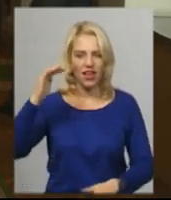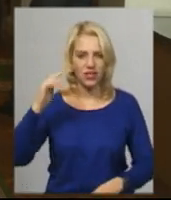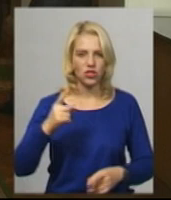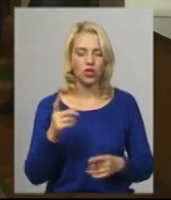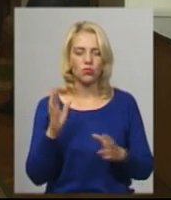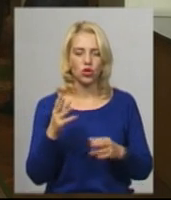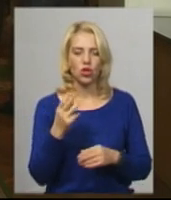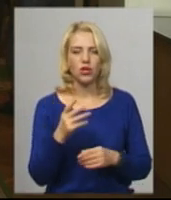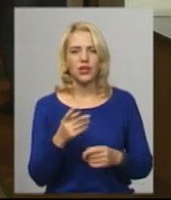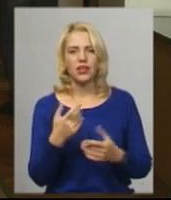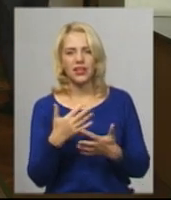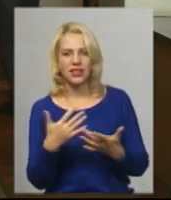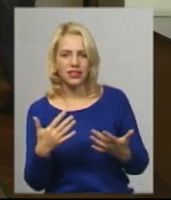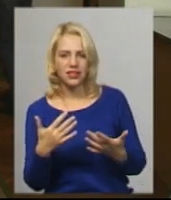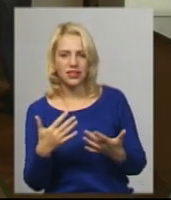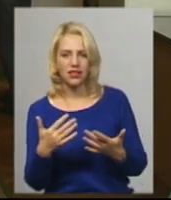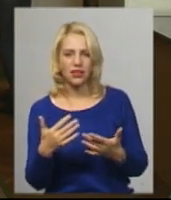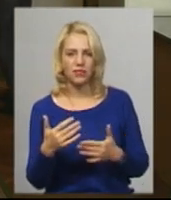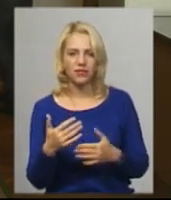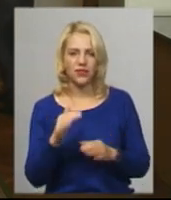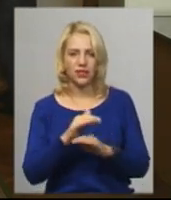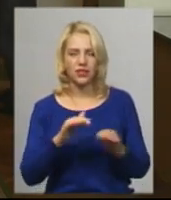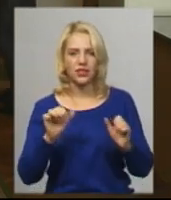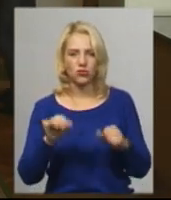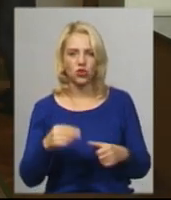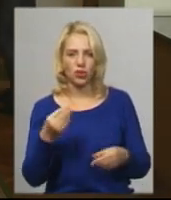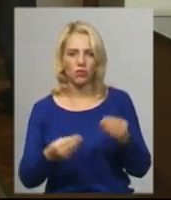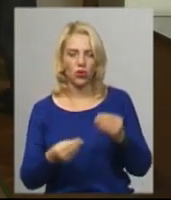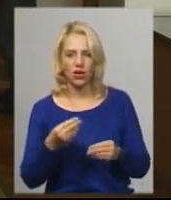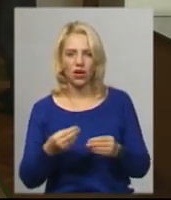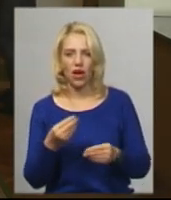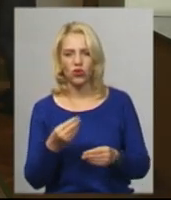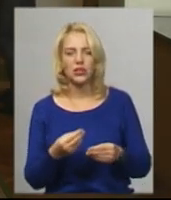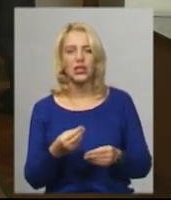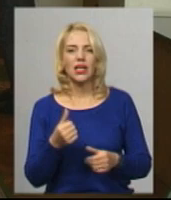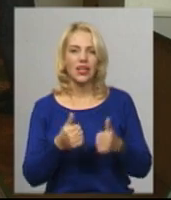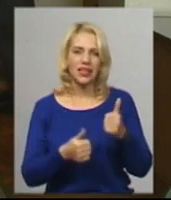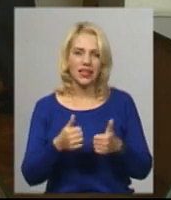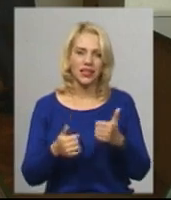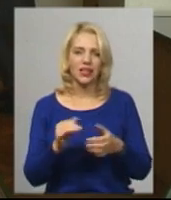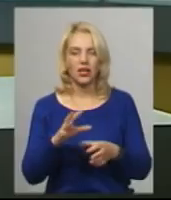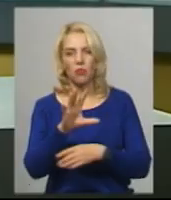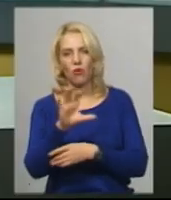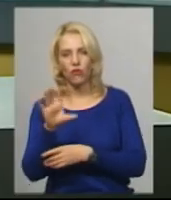саме з роботами-велетнями, дітки зможуть і погратися в ігри, і пофотографуватися.